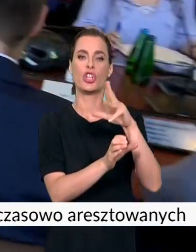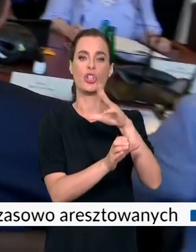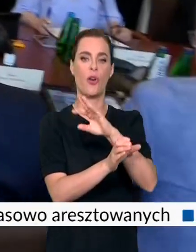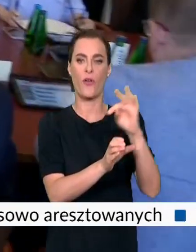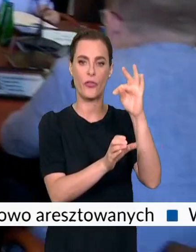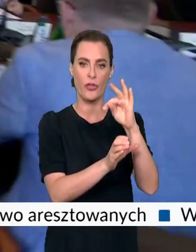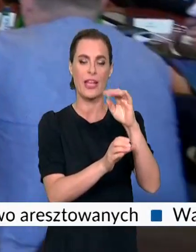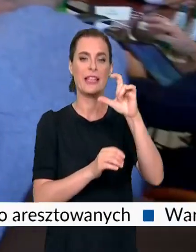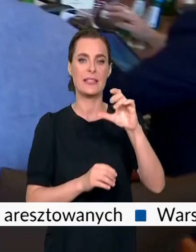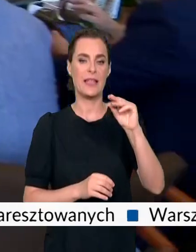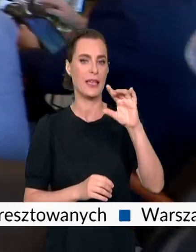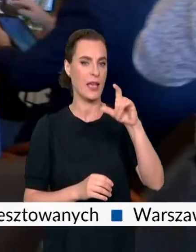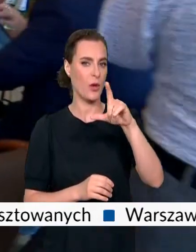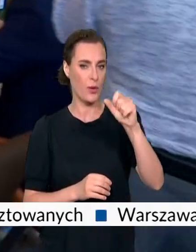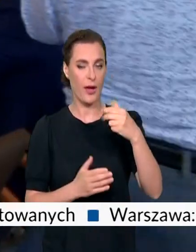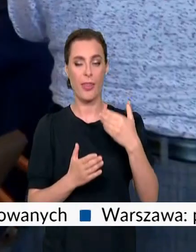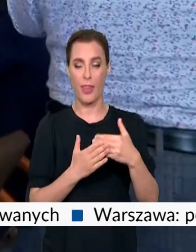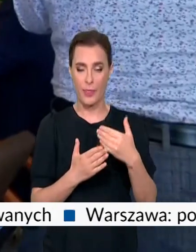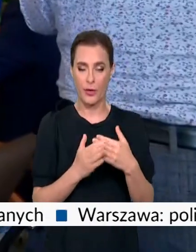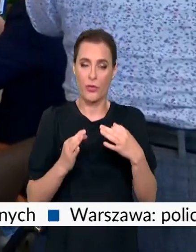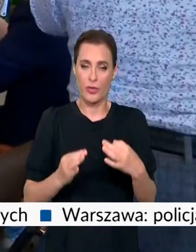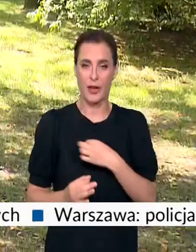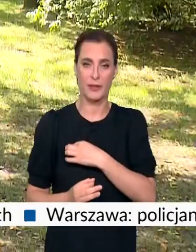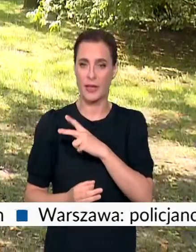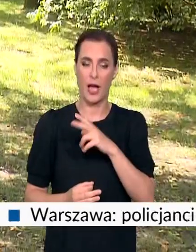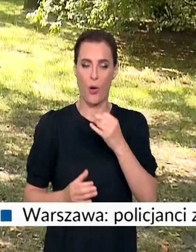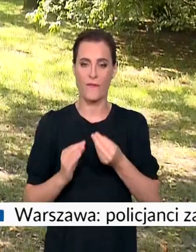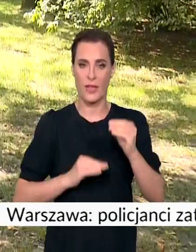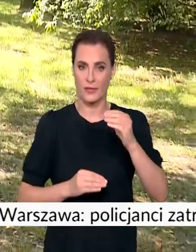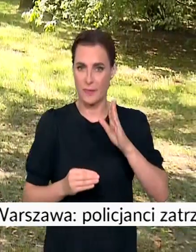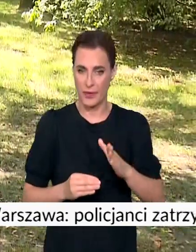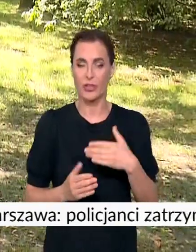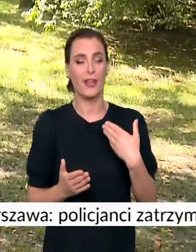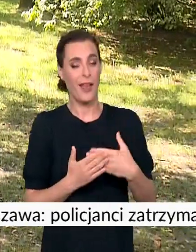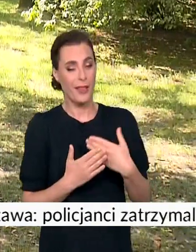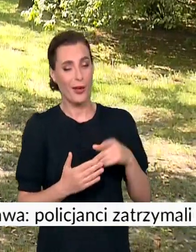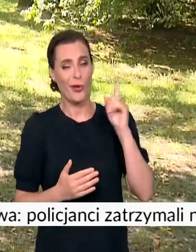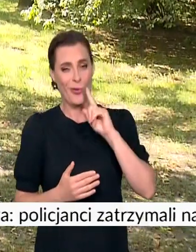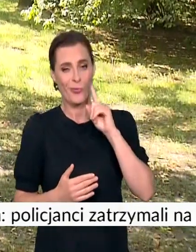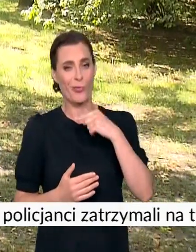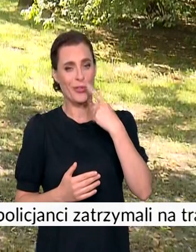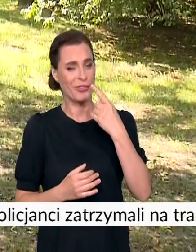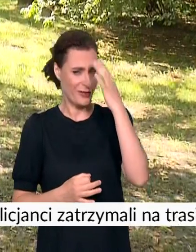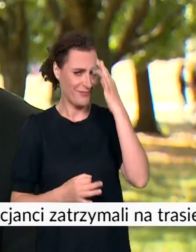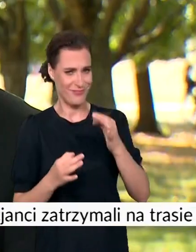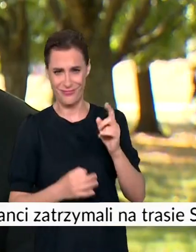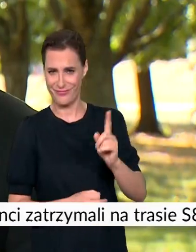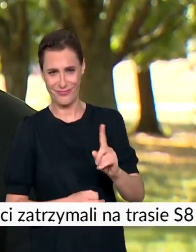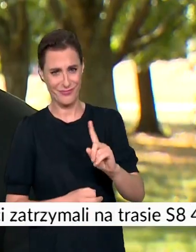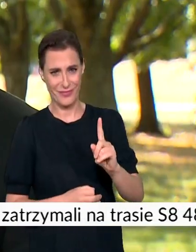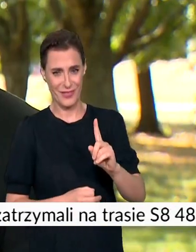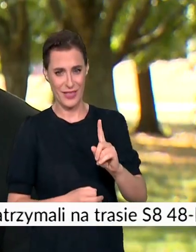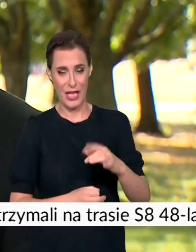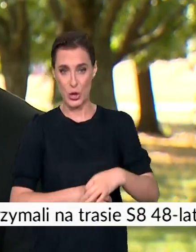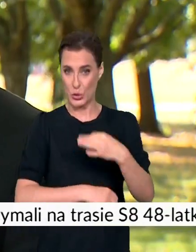samym większość w komisji będzie miała rządząca w dzielnicy Koalicja. I właśnie to, zdaniem opozycji, wzbudza wątpliwości. Student